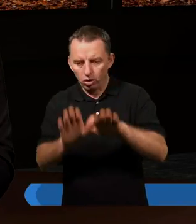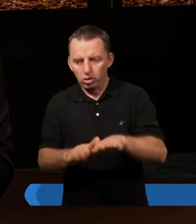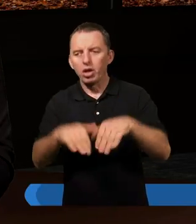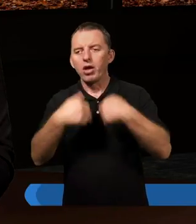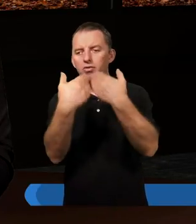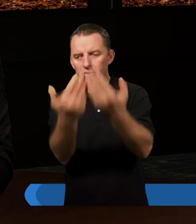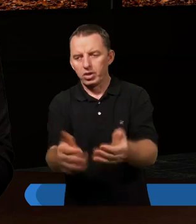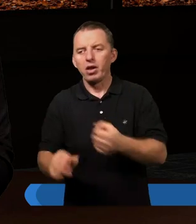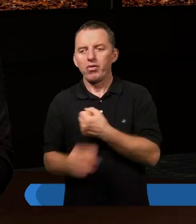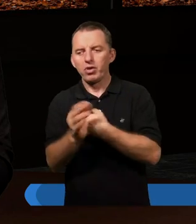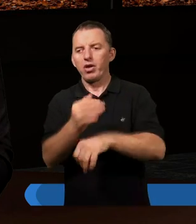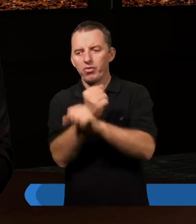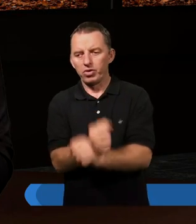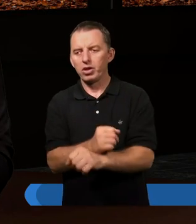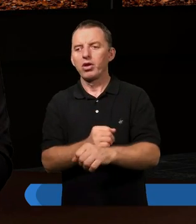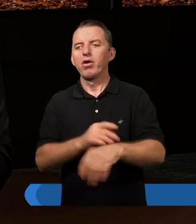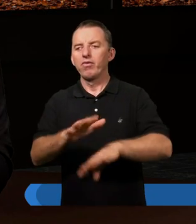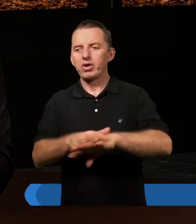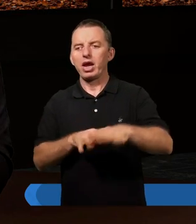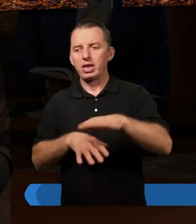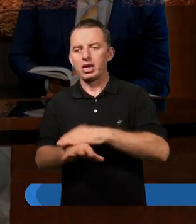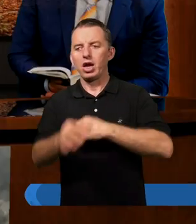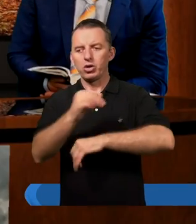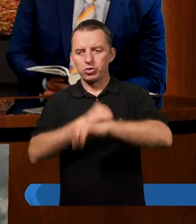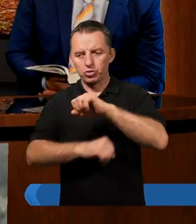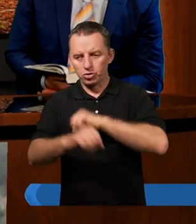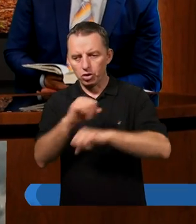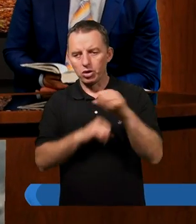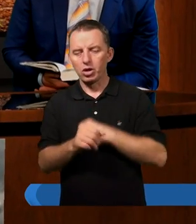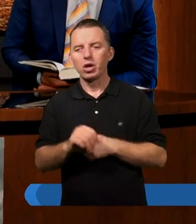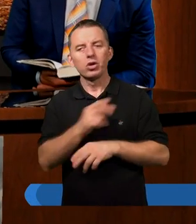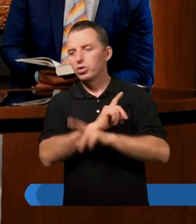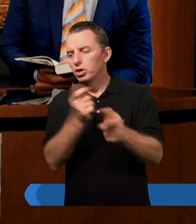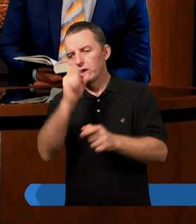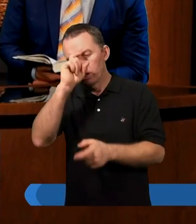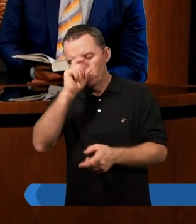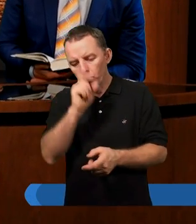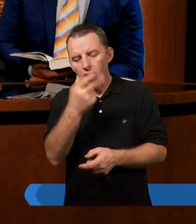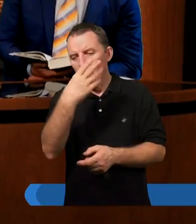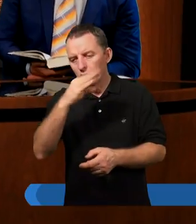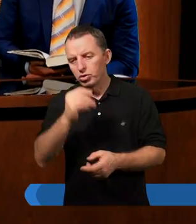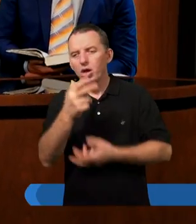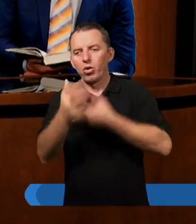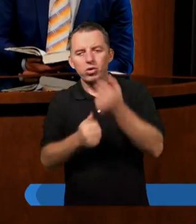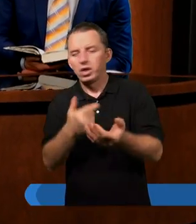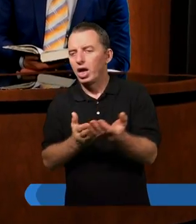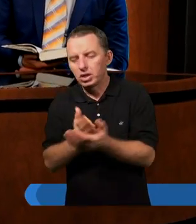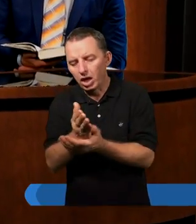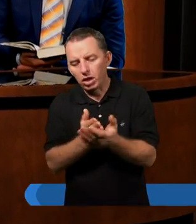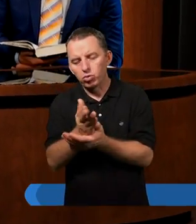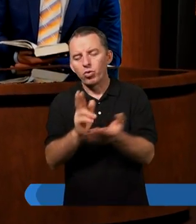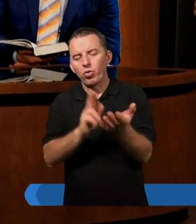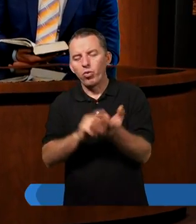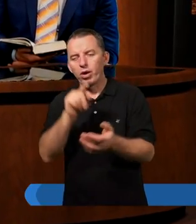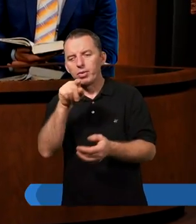wydany w Jerozolimie jako więzień w ręce Rzymian. Tak. Nic złego nie uczyniłem. Tak. Nie zasłużyłem na to,